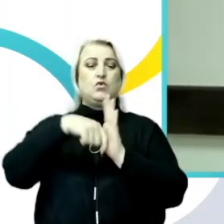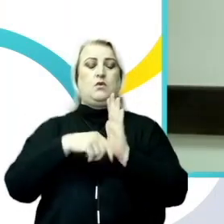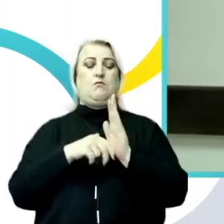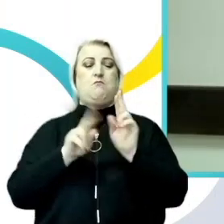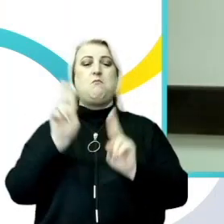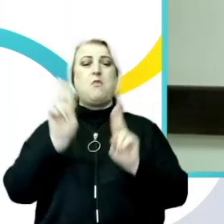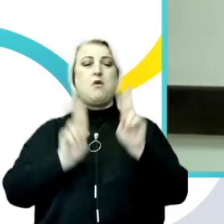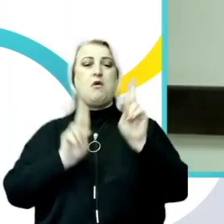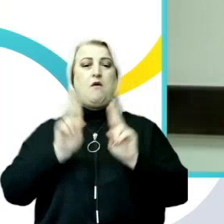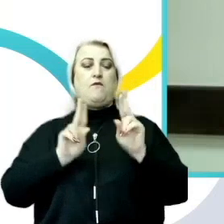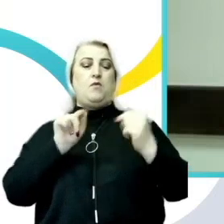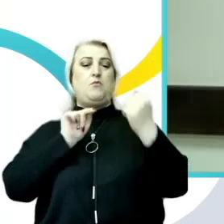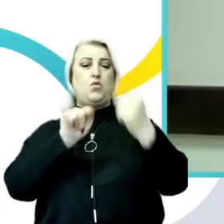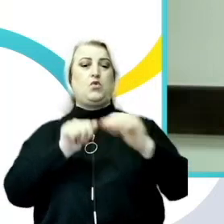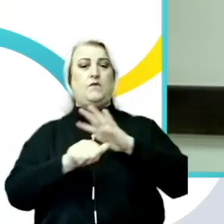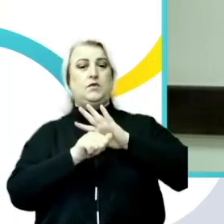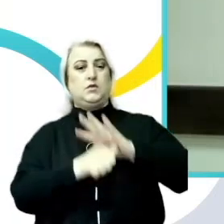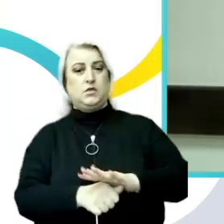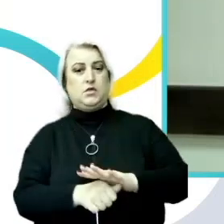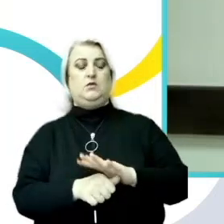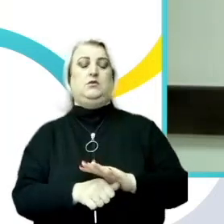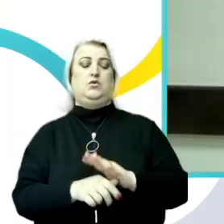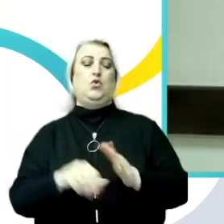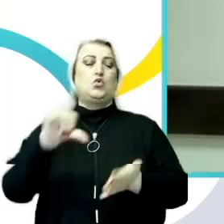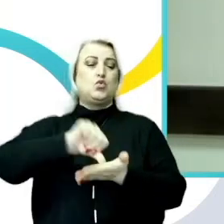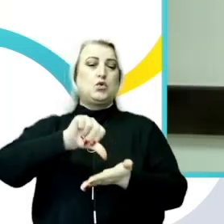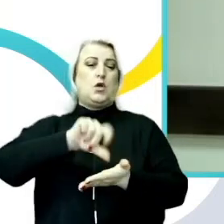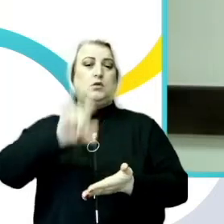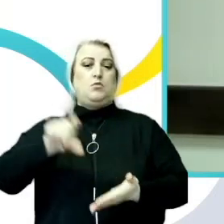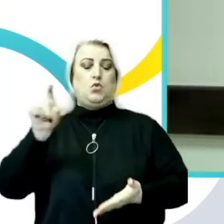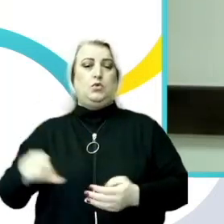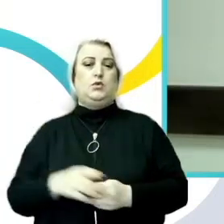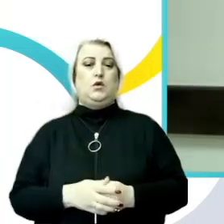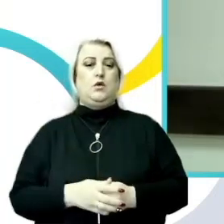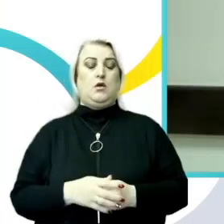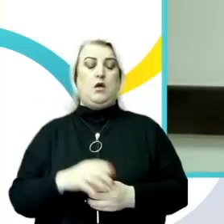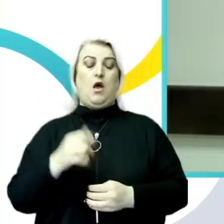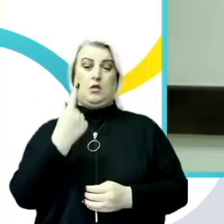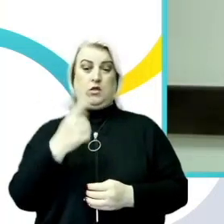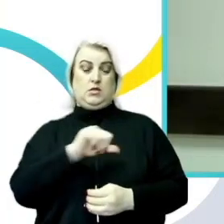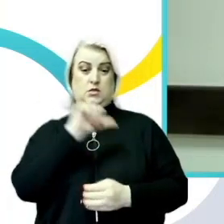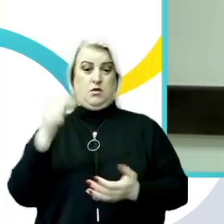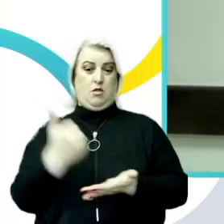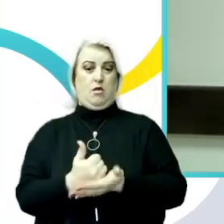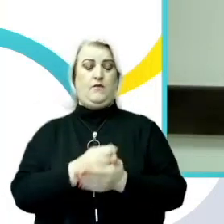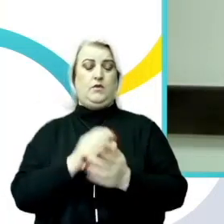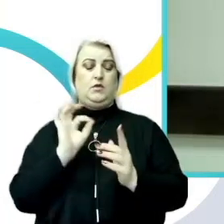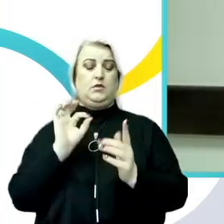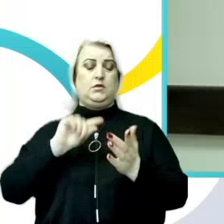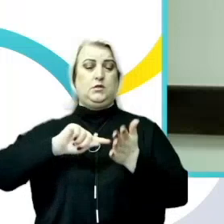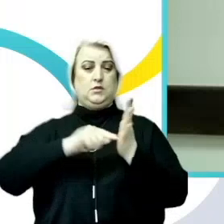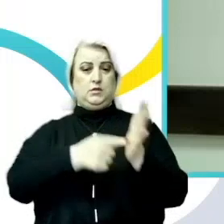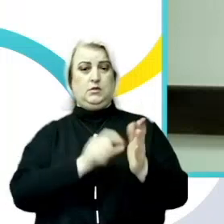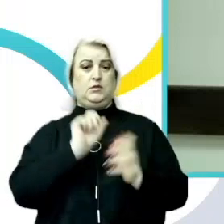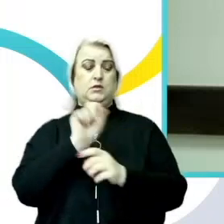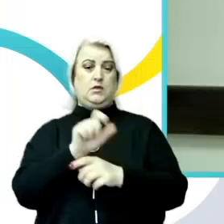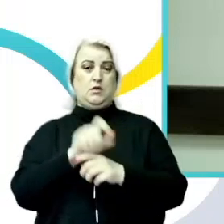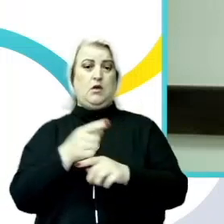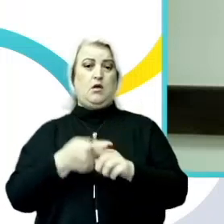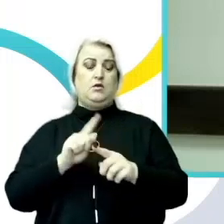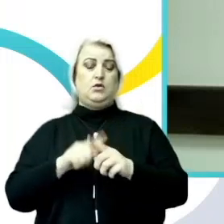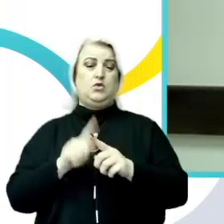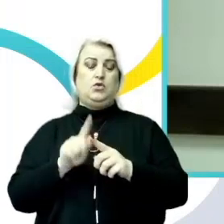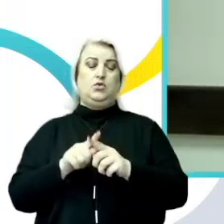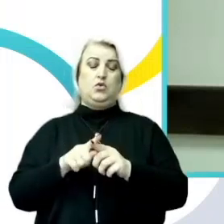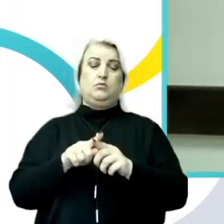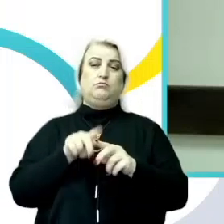Moldova prin implicarea societății civile. Unul din obiectivele generale este de a spări capacitatea a cinci universități din